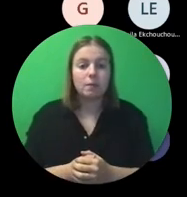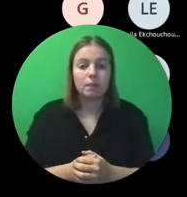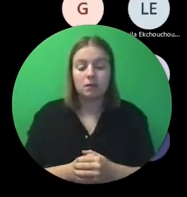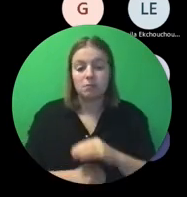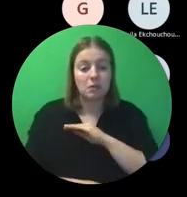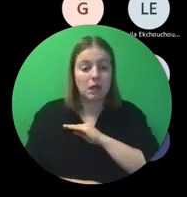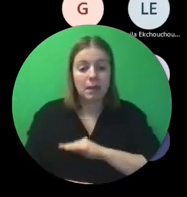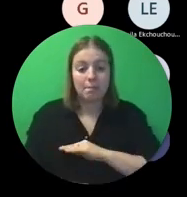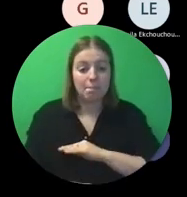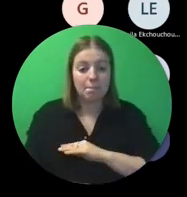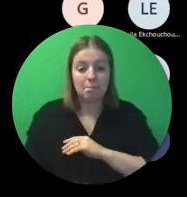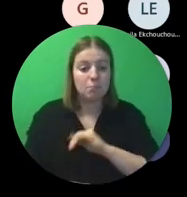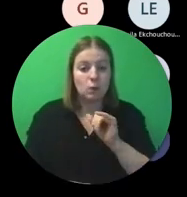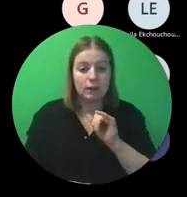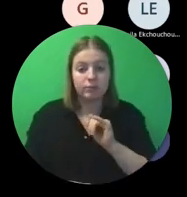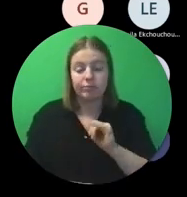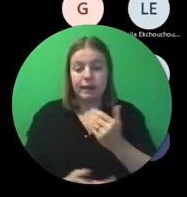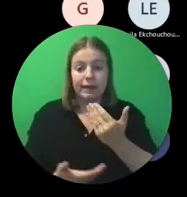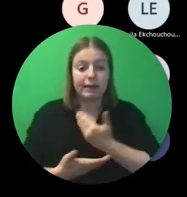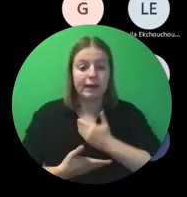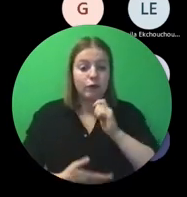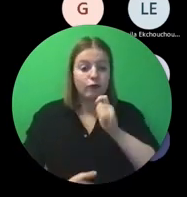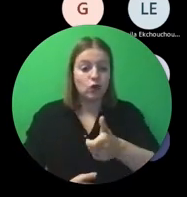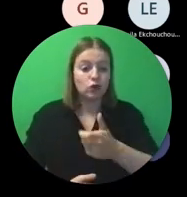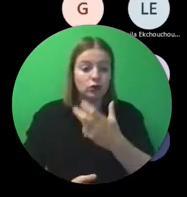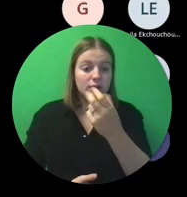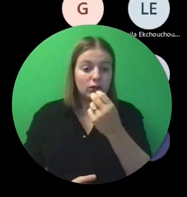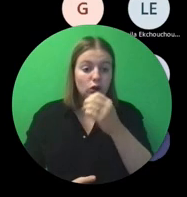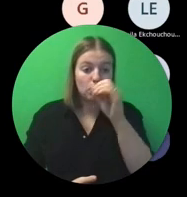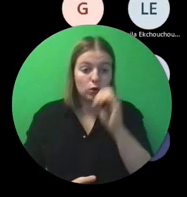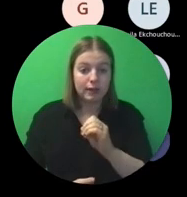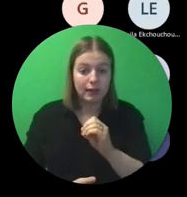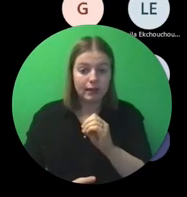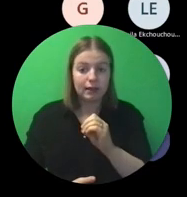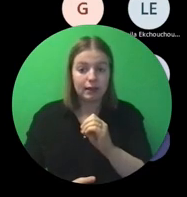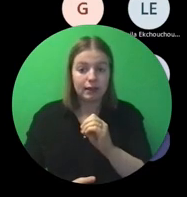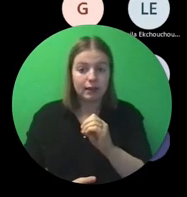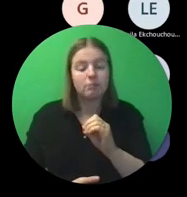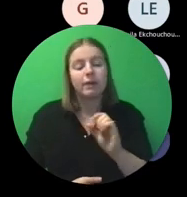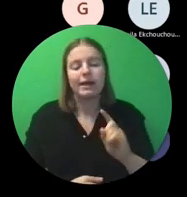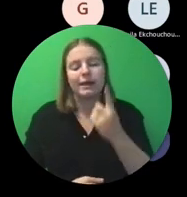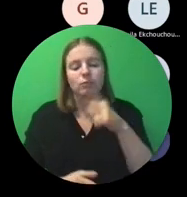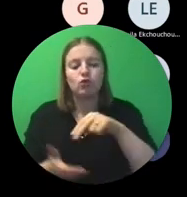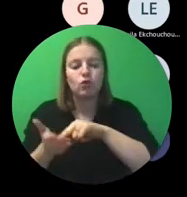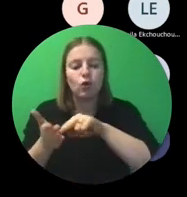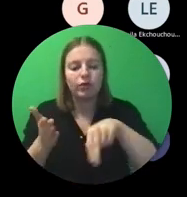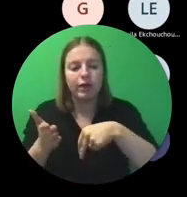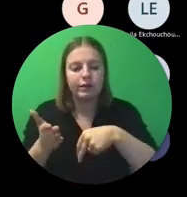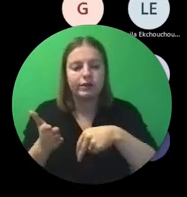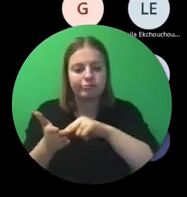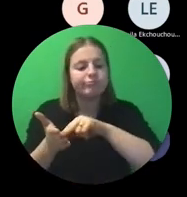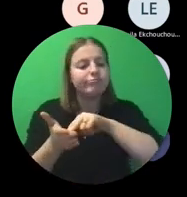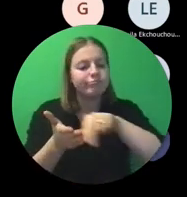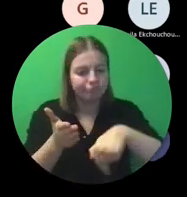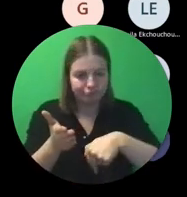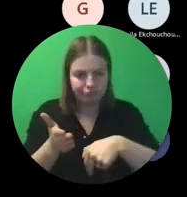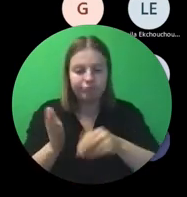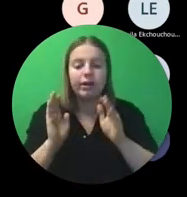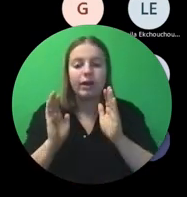heel simpel. Je krijgt 80% voorschot. Na ondertekening van het contract door beide partijen.